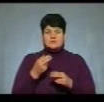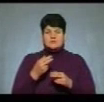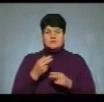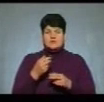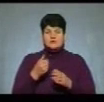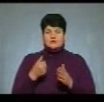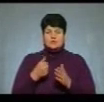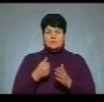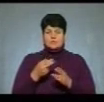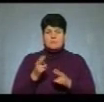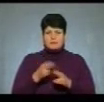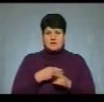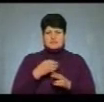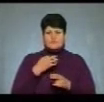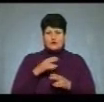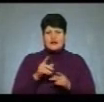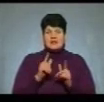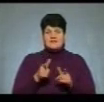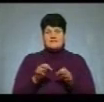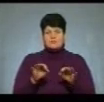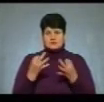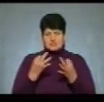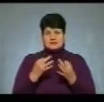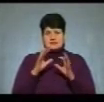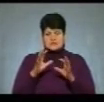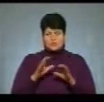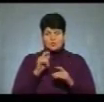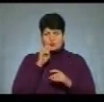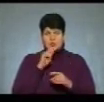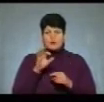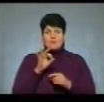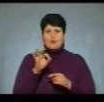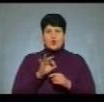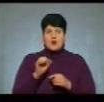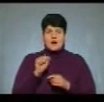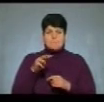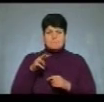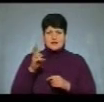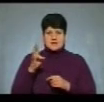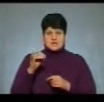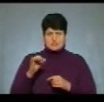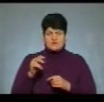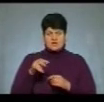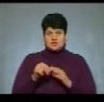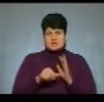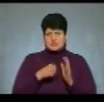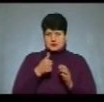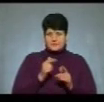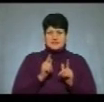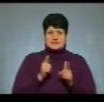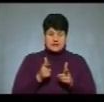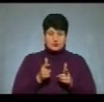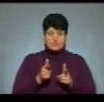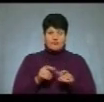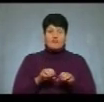але відпустили згідно із законом України про амністію 2016 року. Згідно вироку до